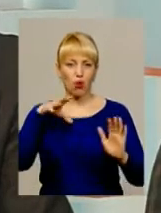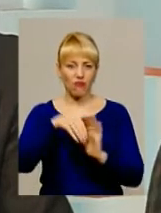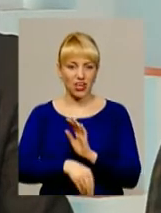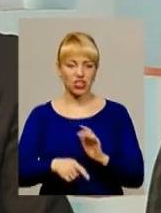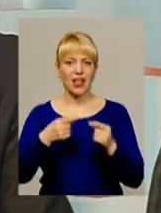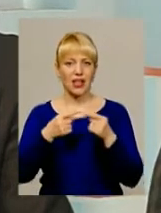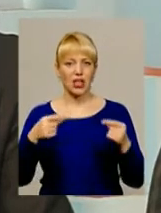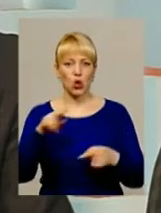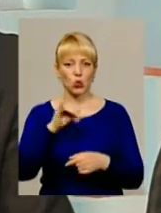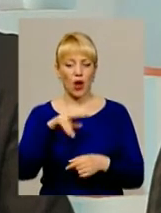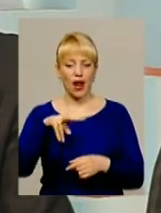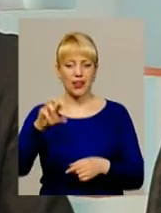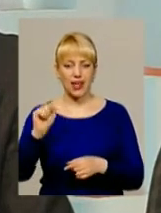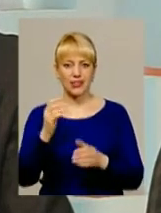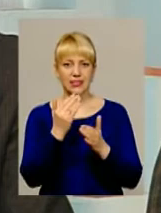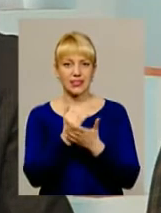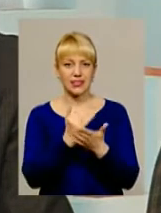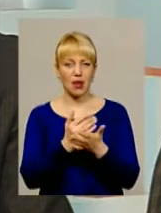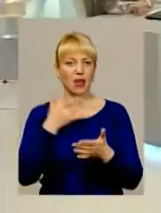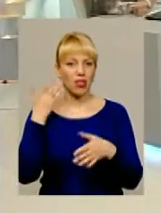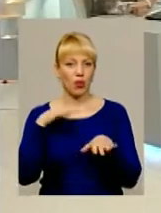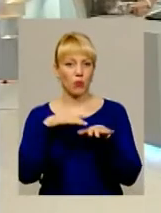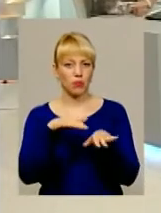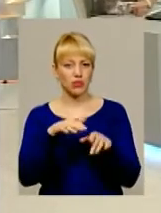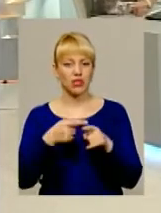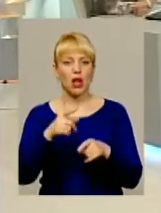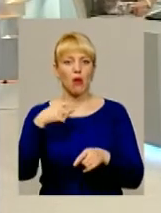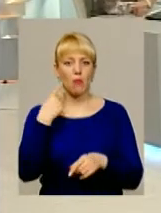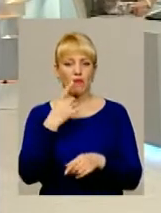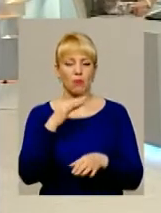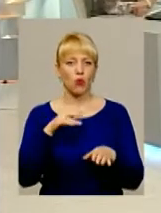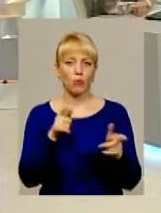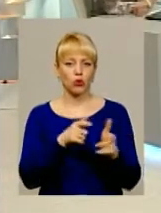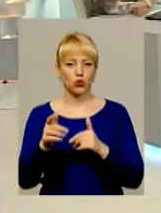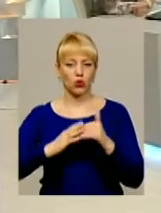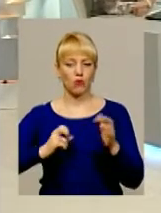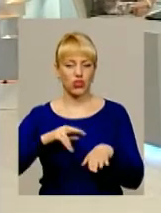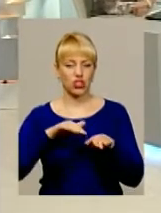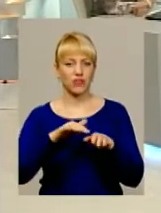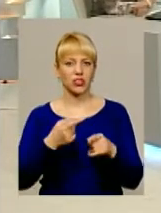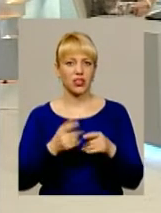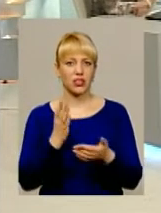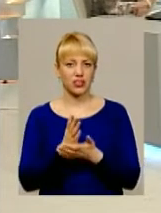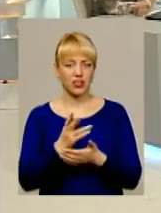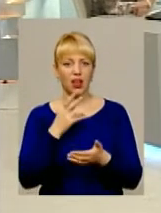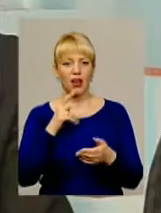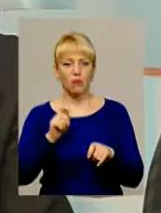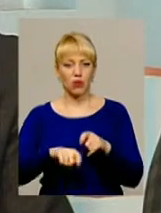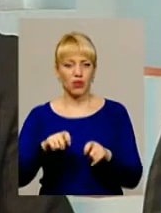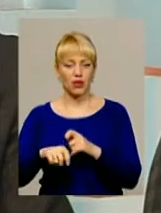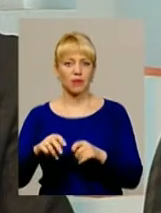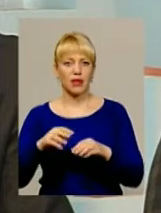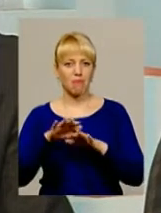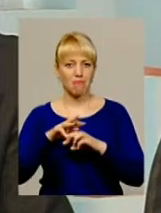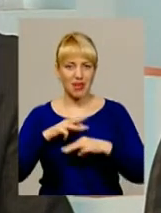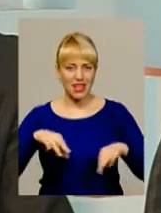елементів дуальної системи в легкій промисловості, мало йде про підготовку швачок, якраз куратором являється радник міністра, часто з нею